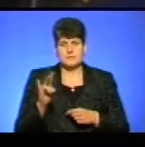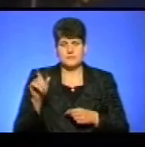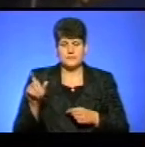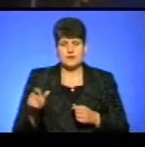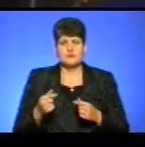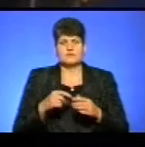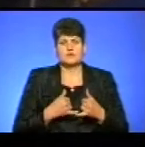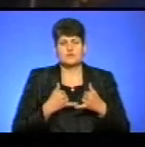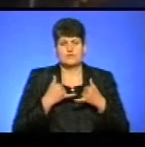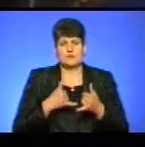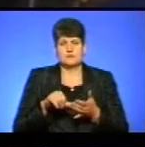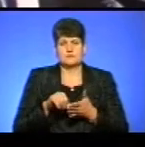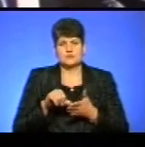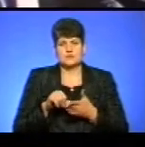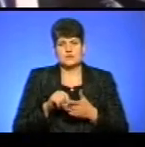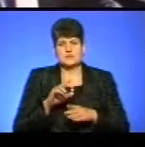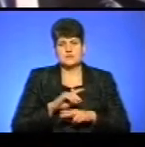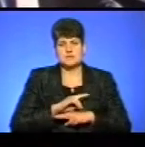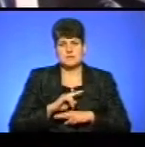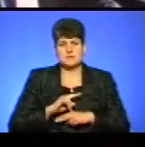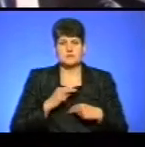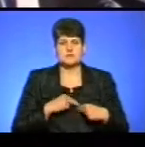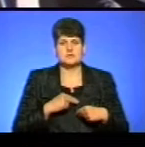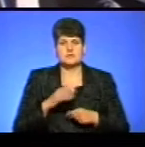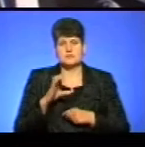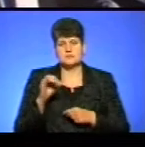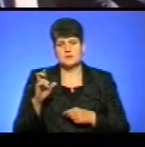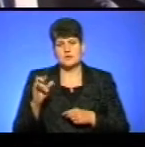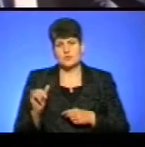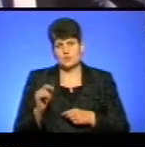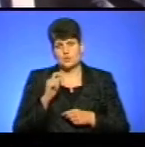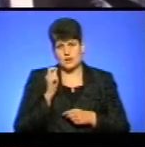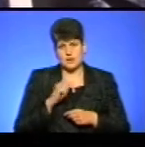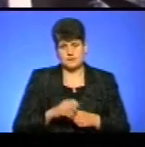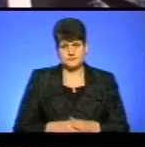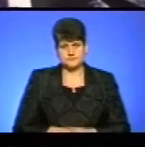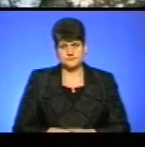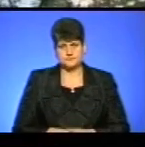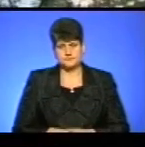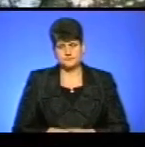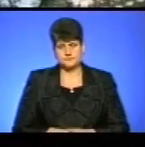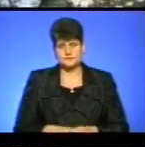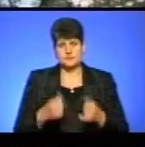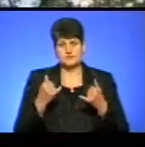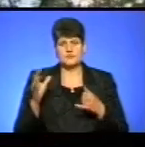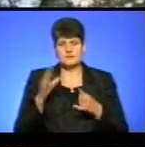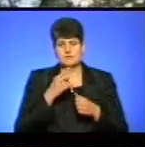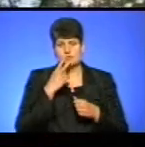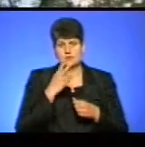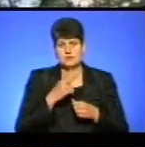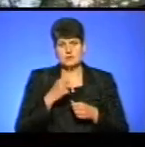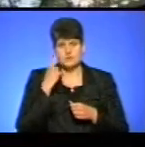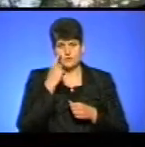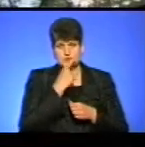вшанували усіх загиблих в зоні АТО співробітників Служби безпеки України. «Сьогодні ми всі подивилися в очі